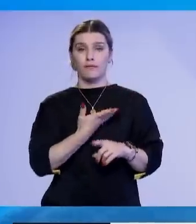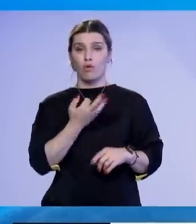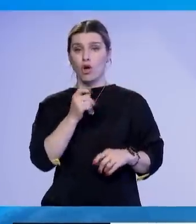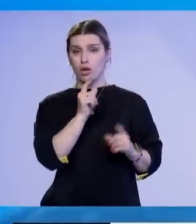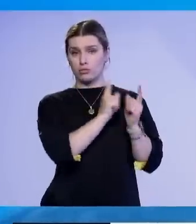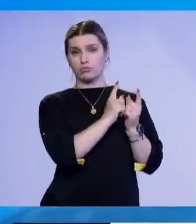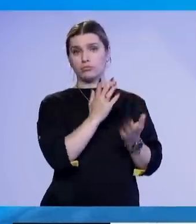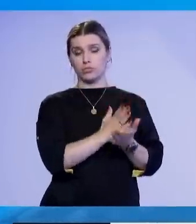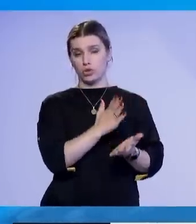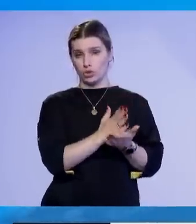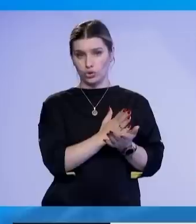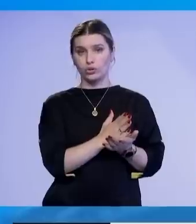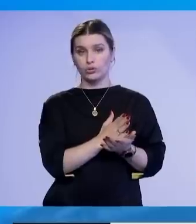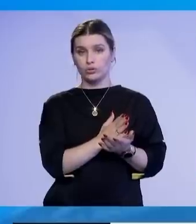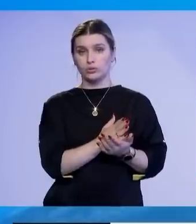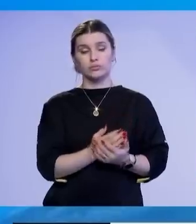Mikello Ristusia.